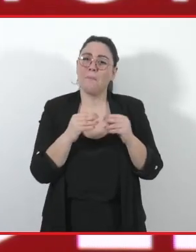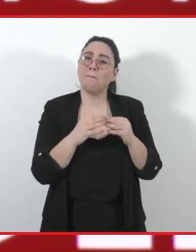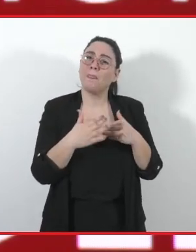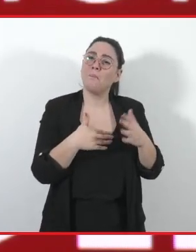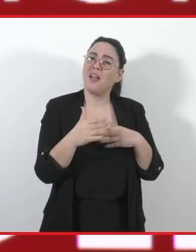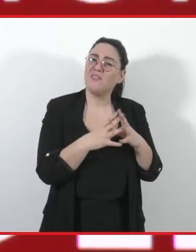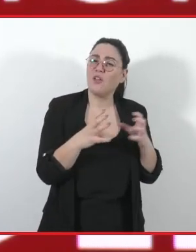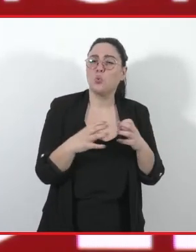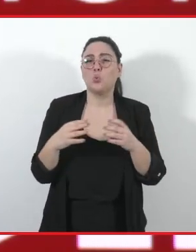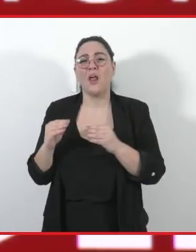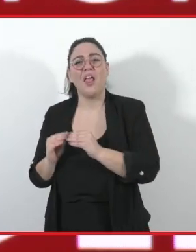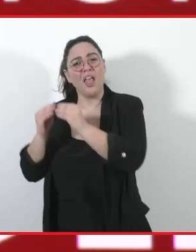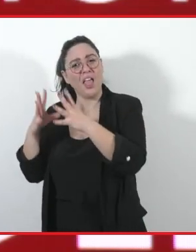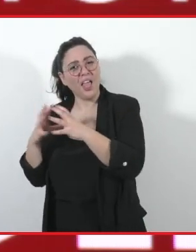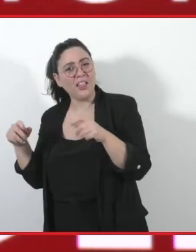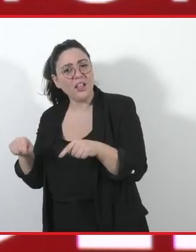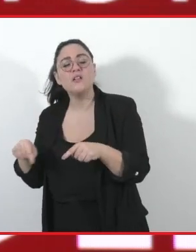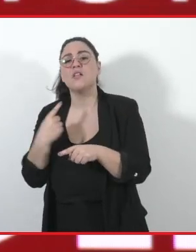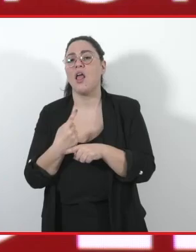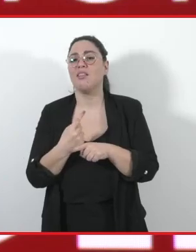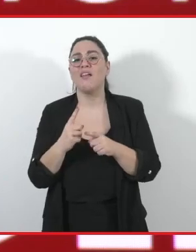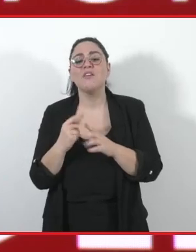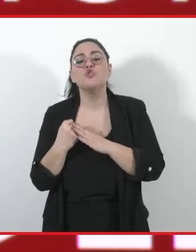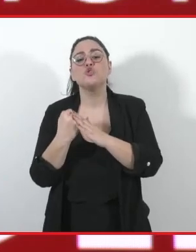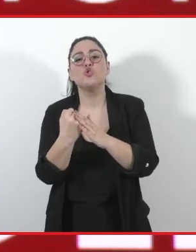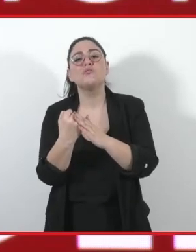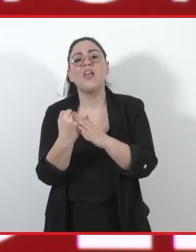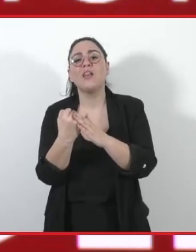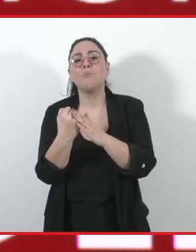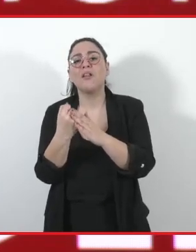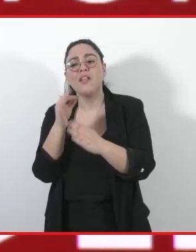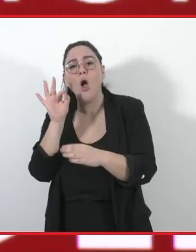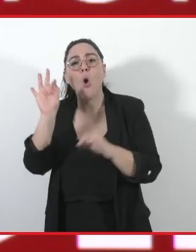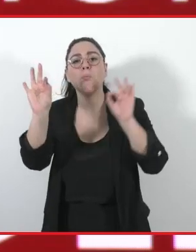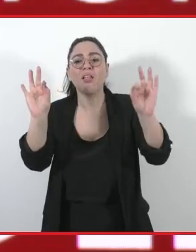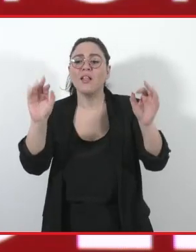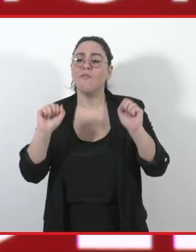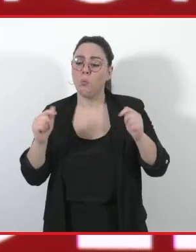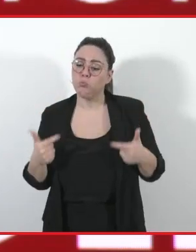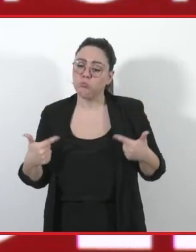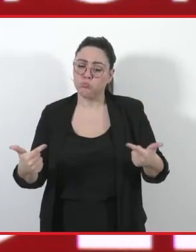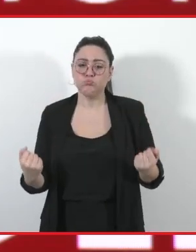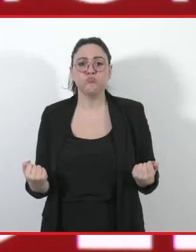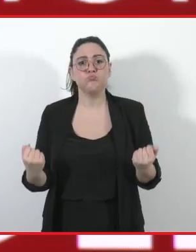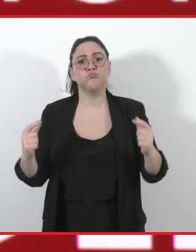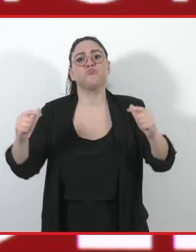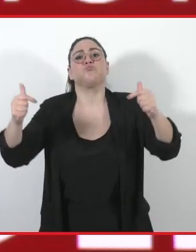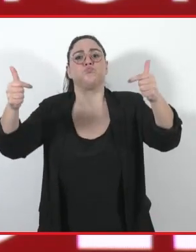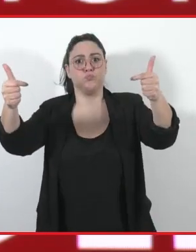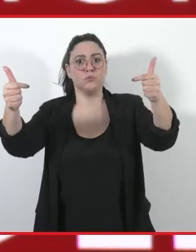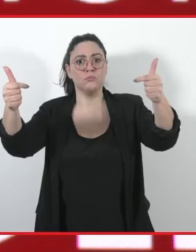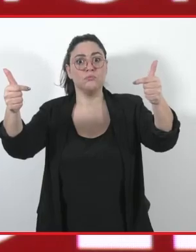'agroindustria, deve scommettere sulla sostenibilità come fattore di crescita. Dobbiamo in qualche modo